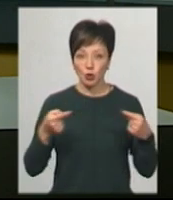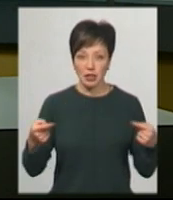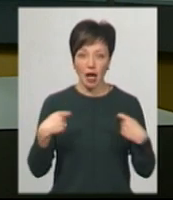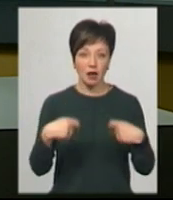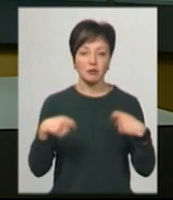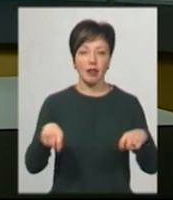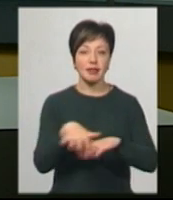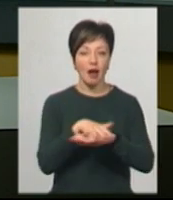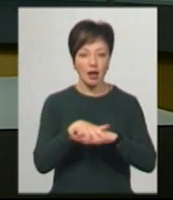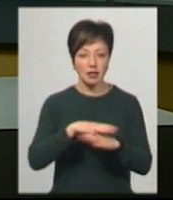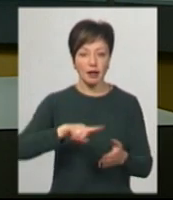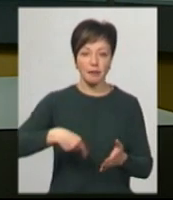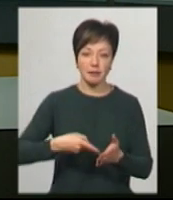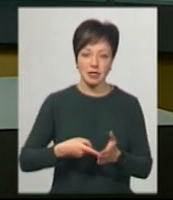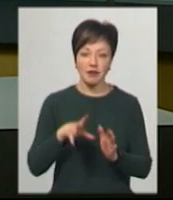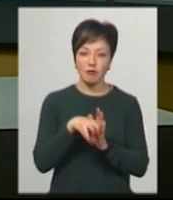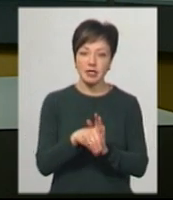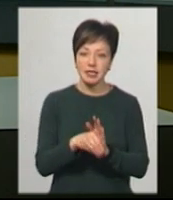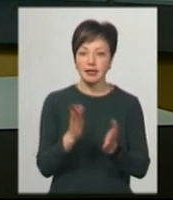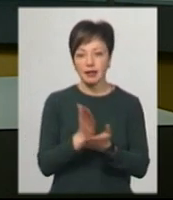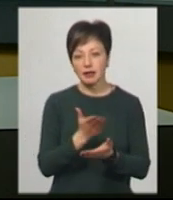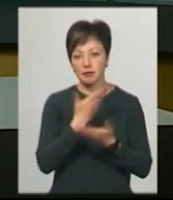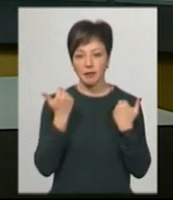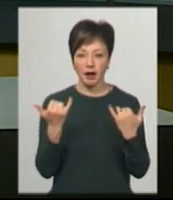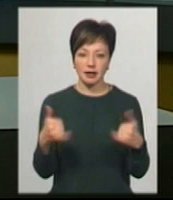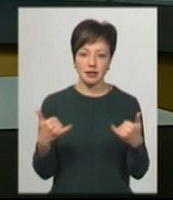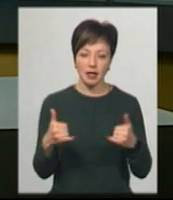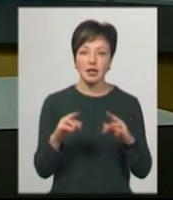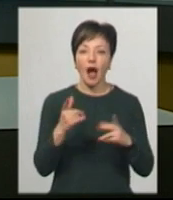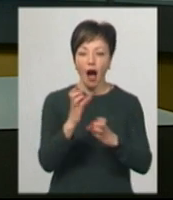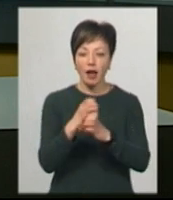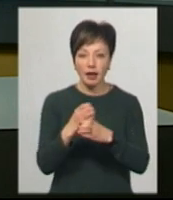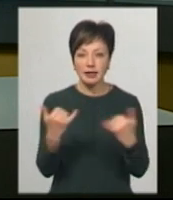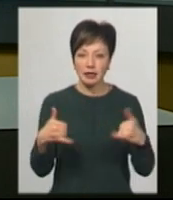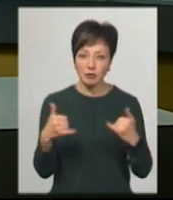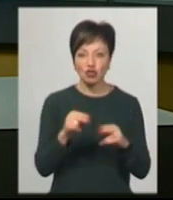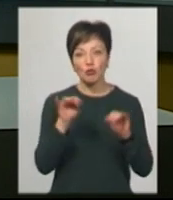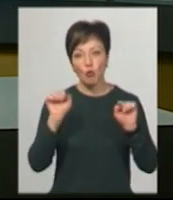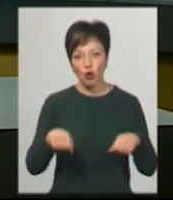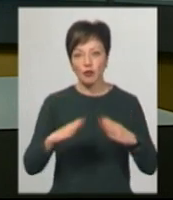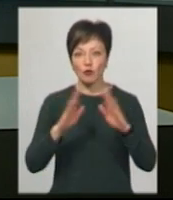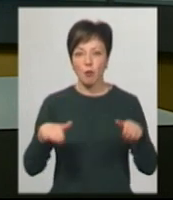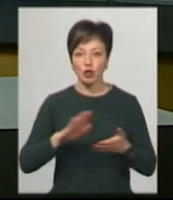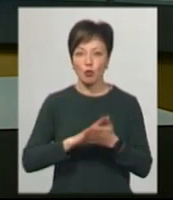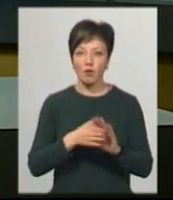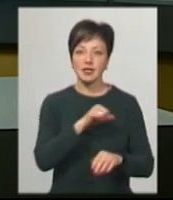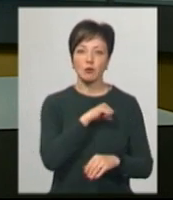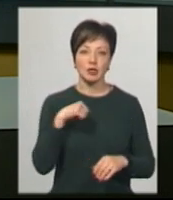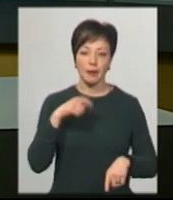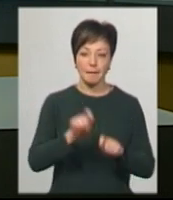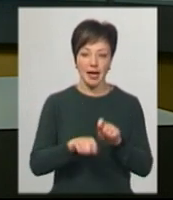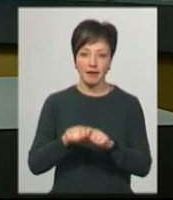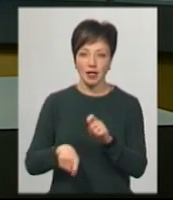реалізують на ринках міста на вміст нітратів. Як здійснюється аналіз на нітрати та чи можна в домашніх умовах самостійно